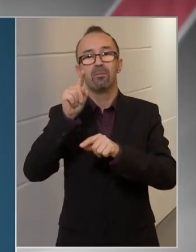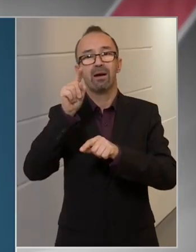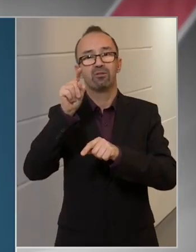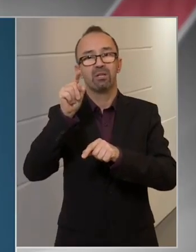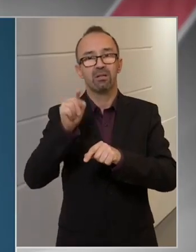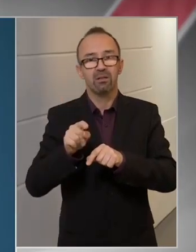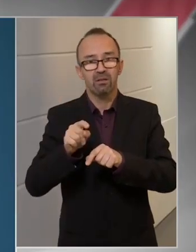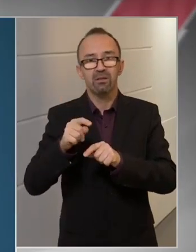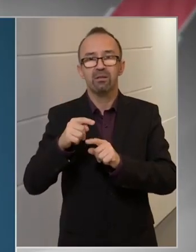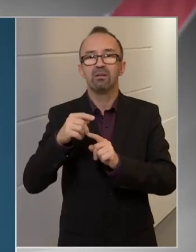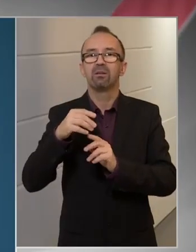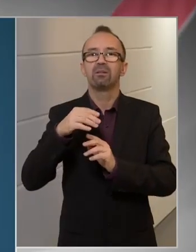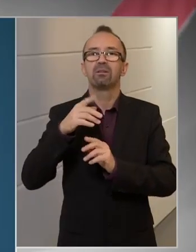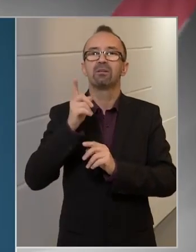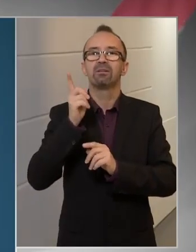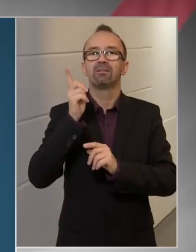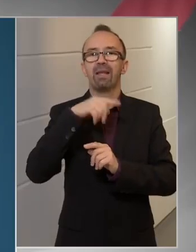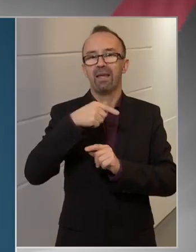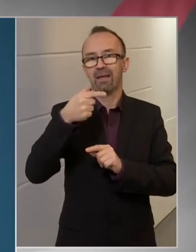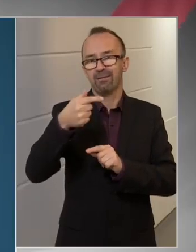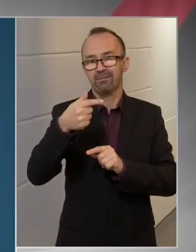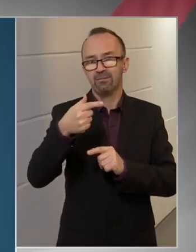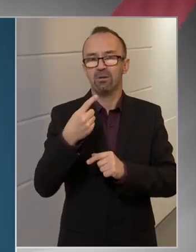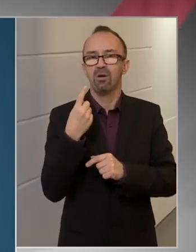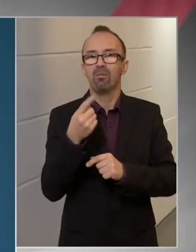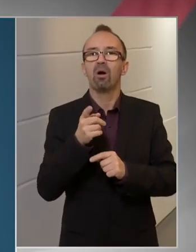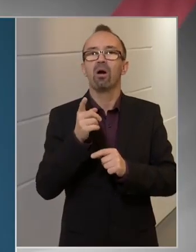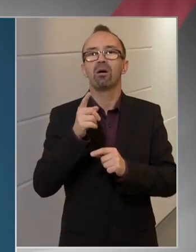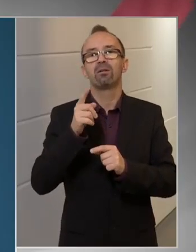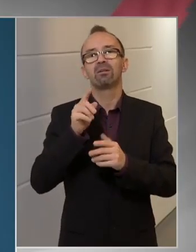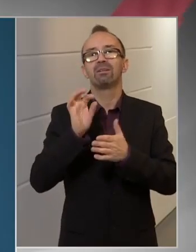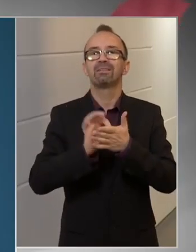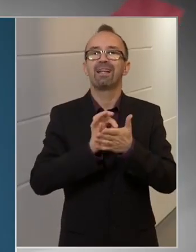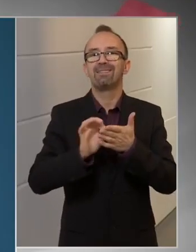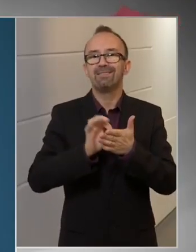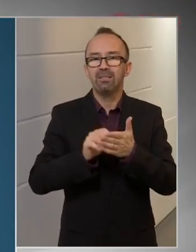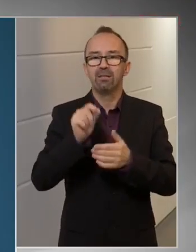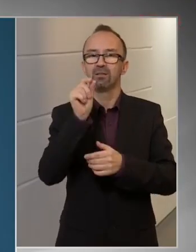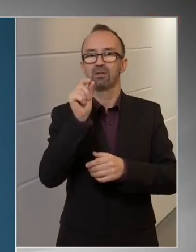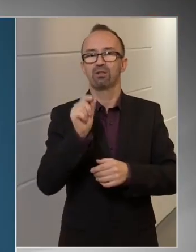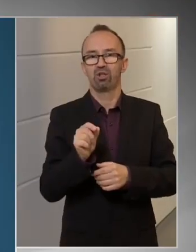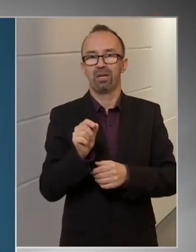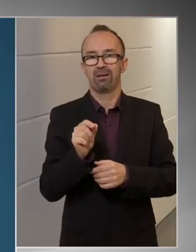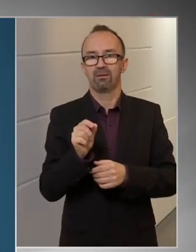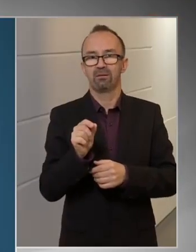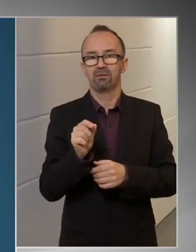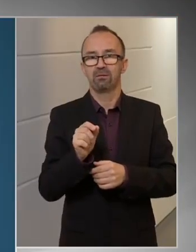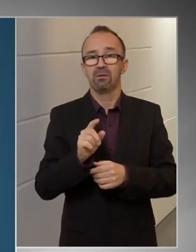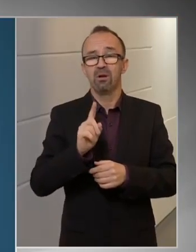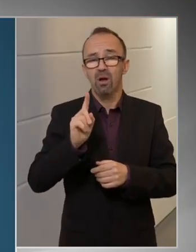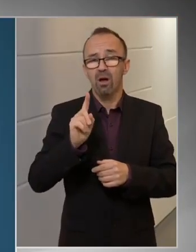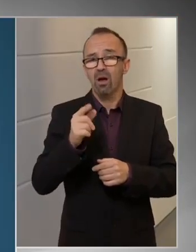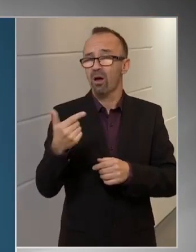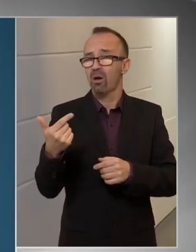másik, a T elnevezésű, ez a maga teszt csík, és hogyha természetesen mind a kettők